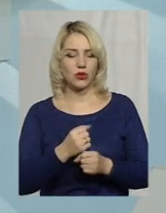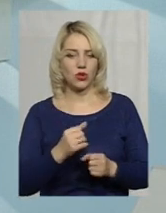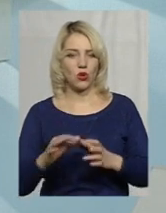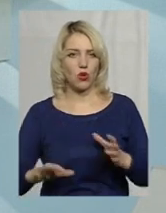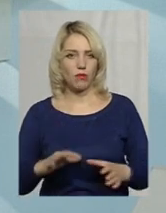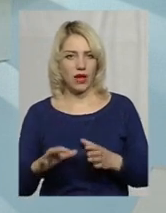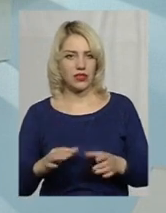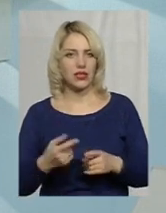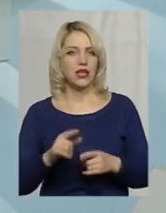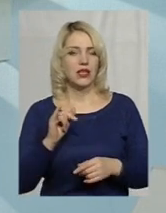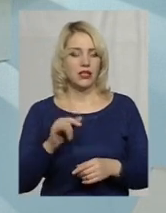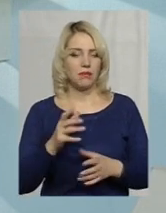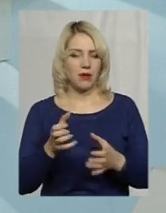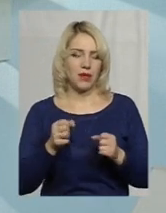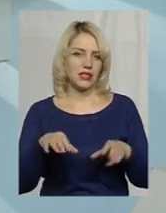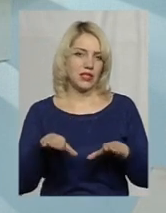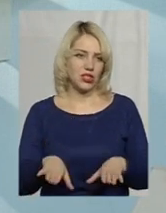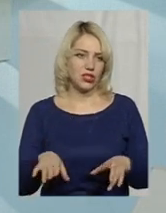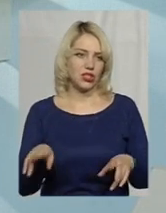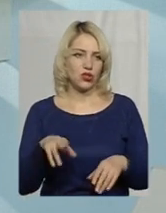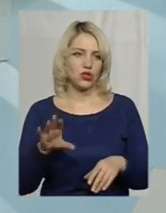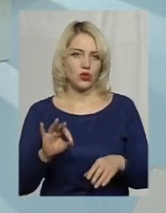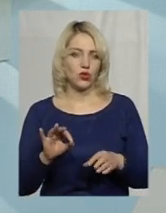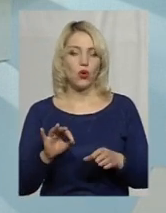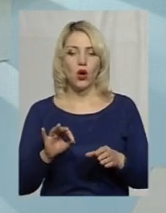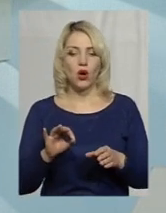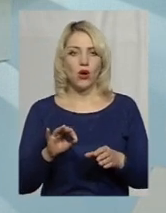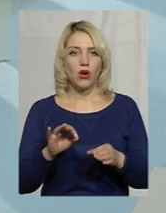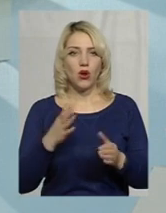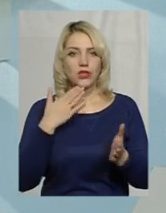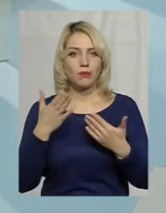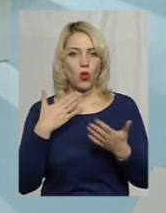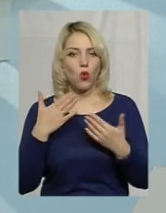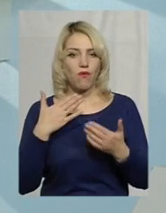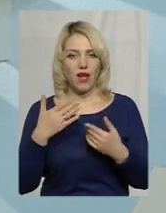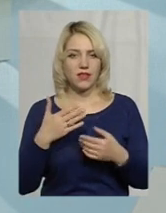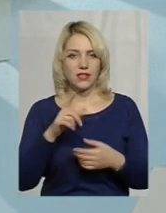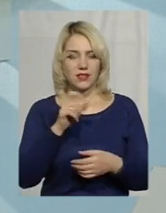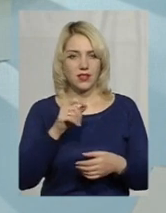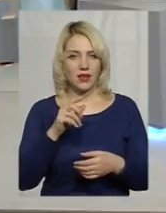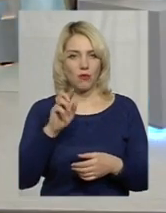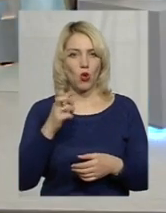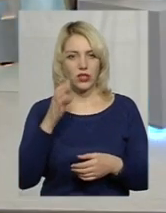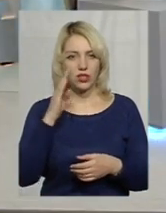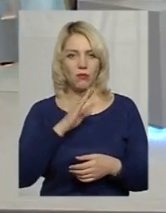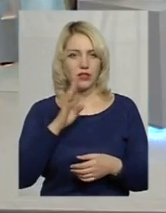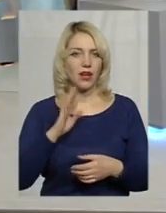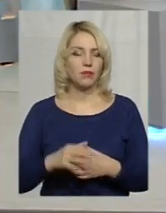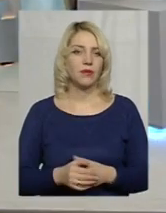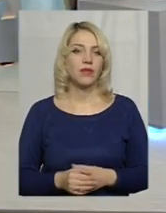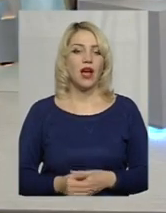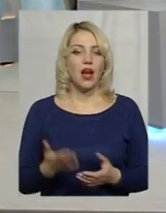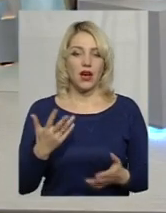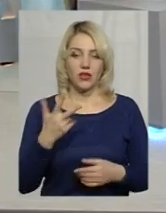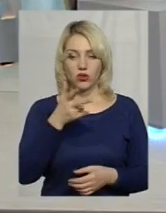що говорила, і приймається рішення щодо дозволу чи недозволу комунікування. А якщо от за три місяці сім'я